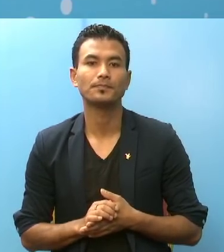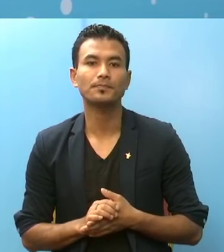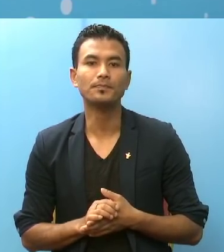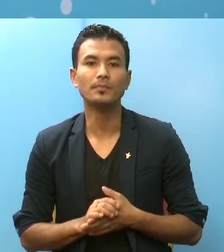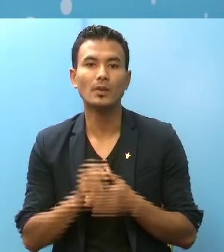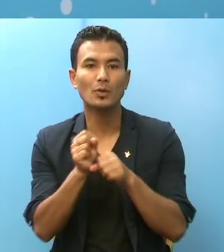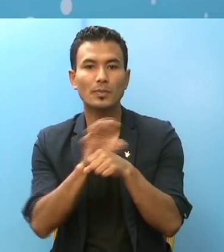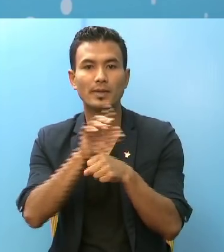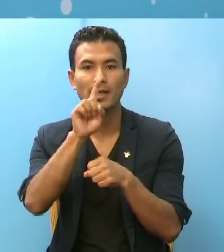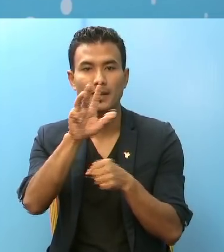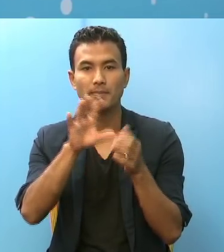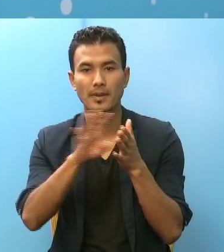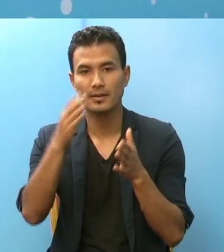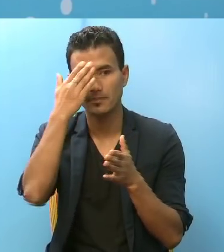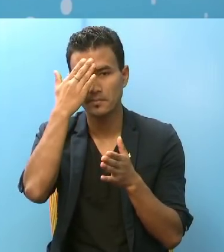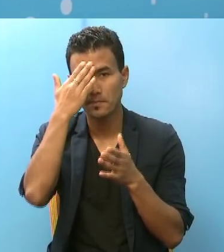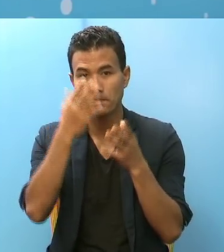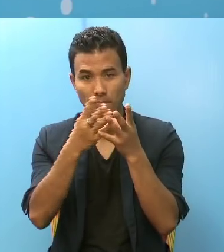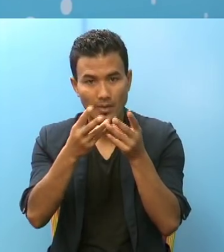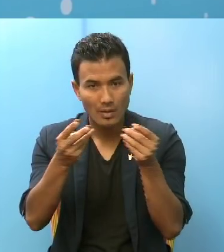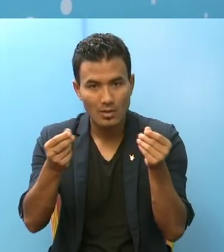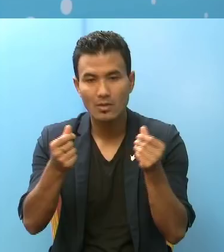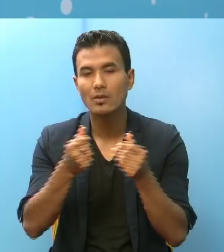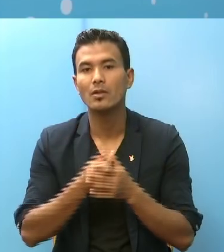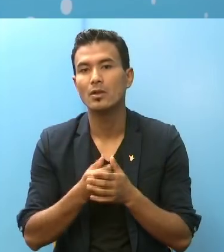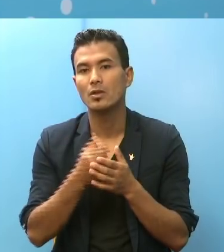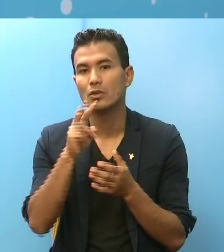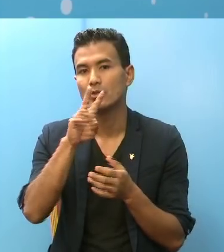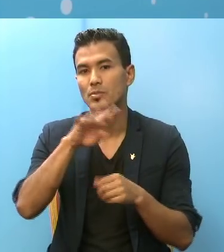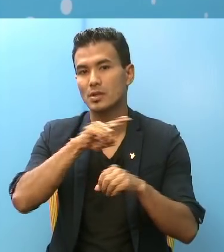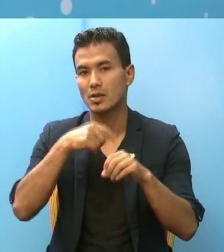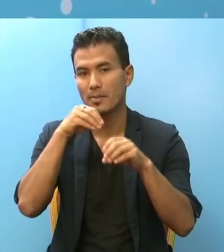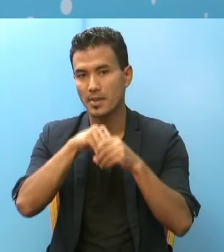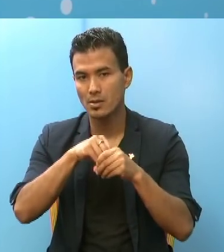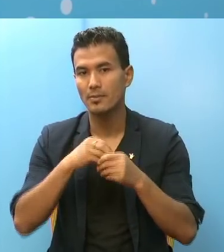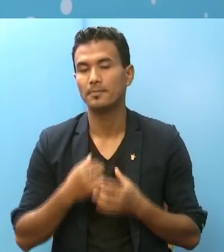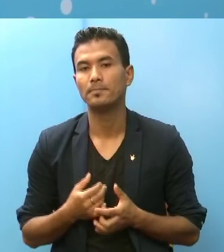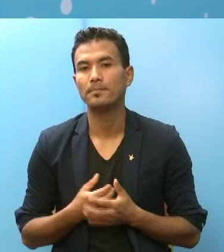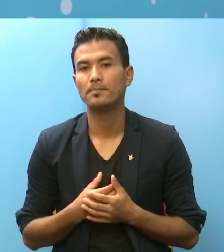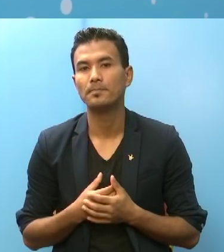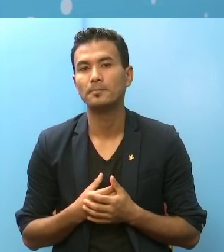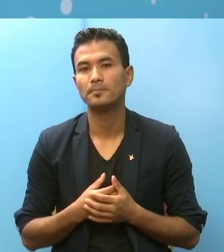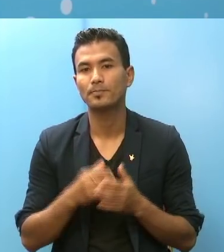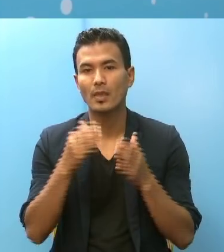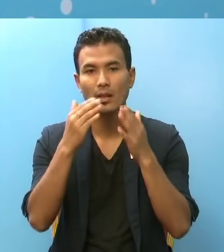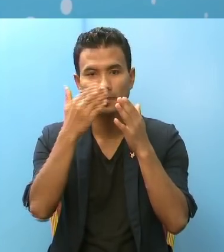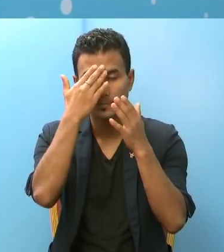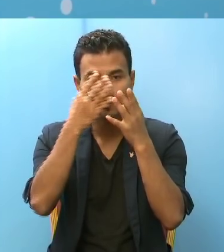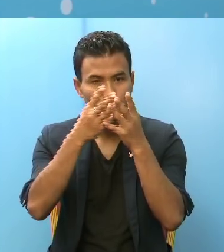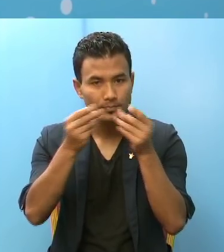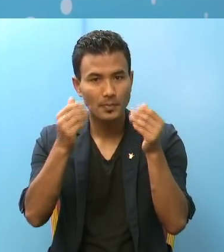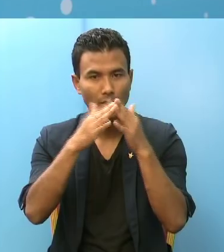कोबीड-19 बाट संक्रमन मुक्त भाई गत 24 घंटा मा दिश्चाज